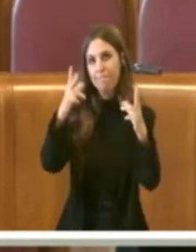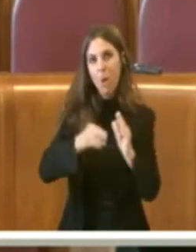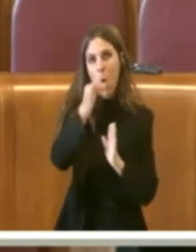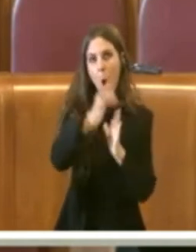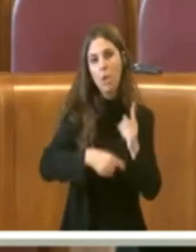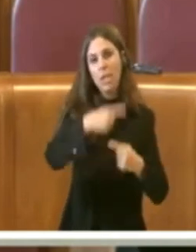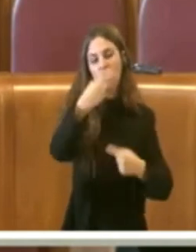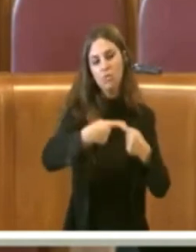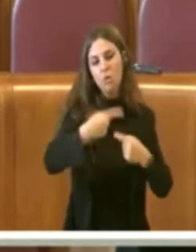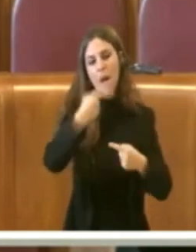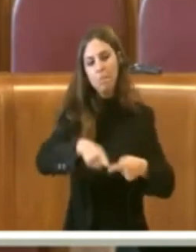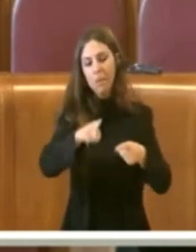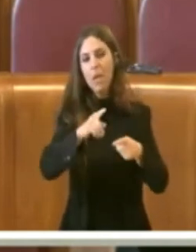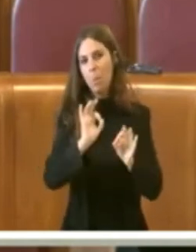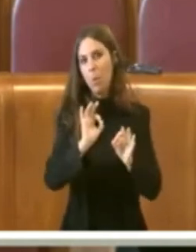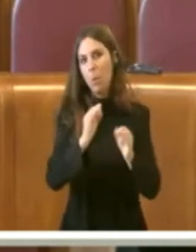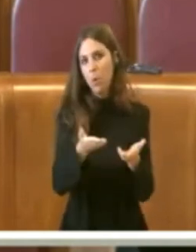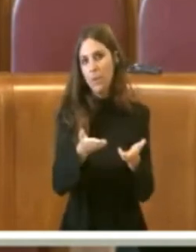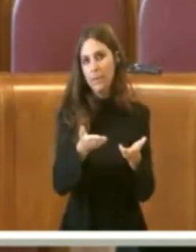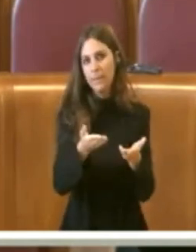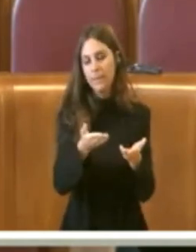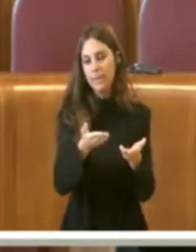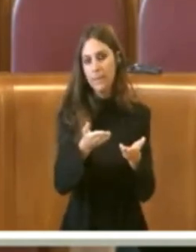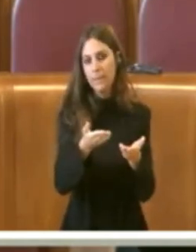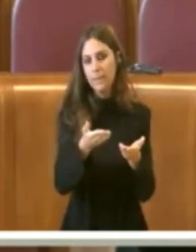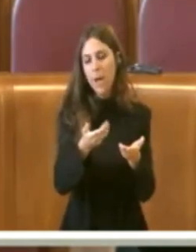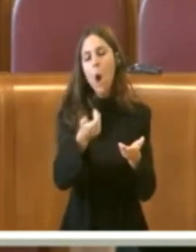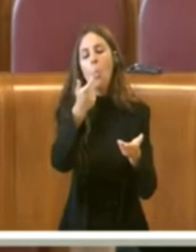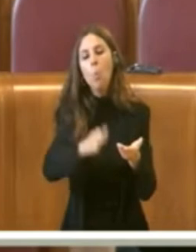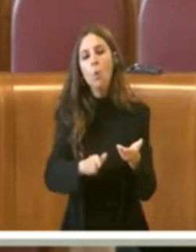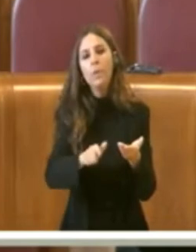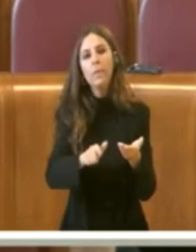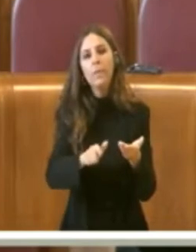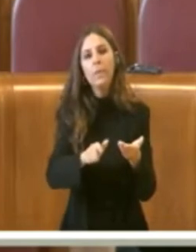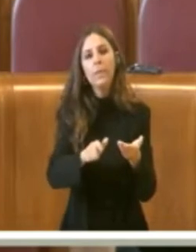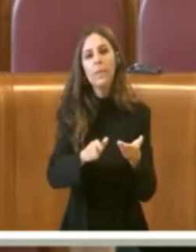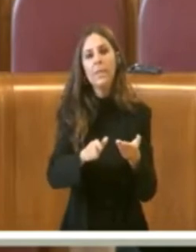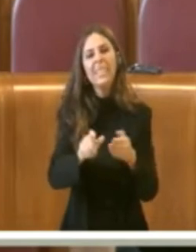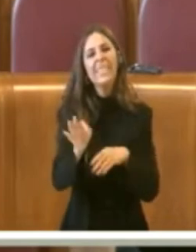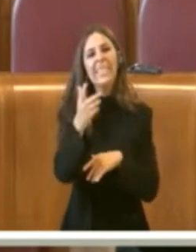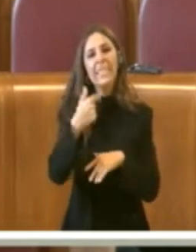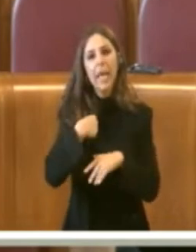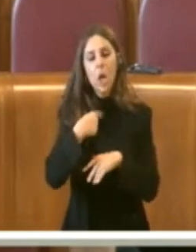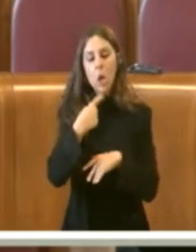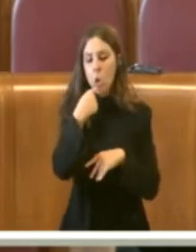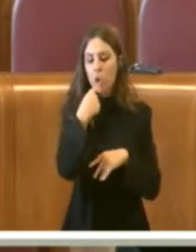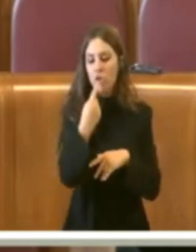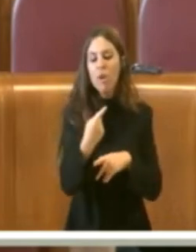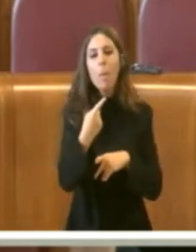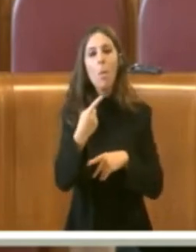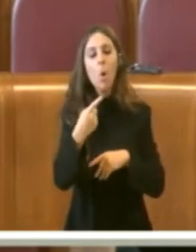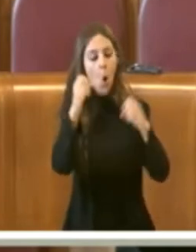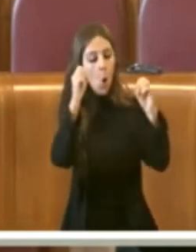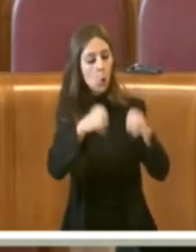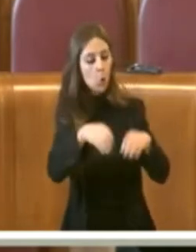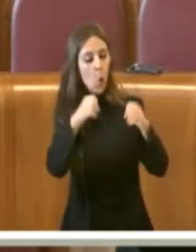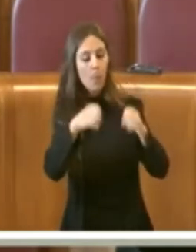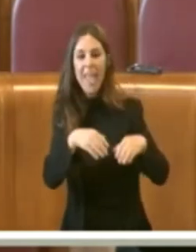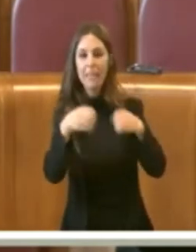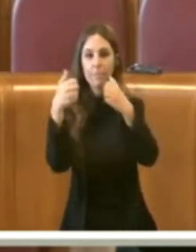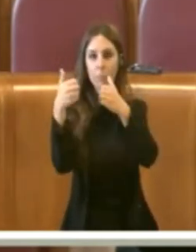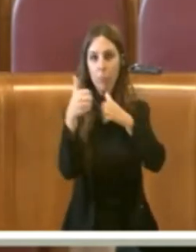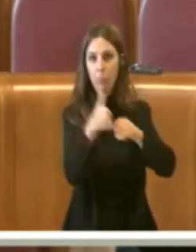giorno va in questa direzione perché secondo me se non si parla di riduzione nel 2021